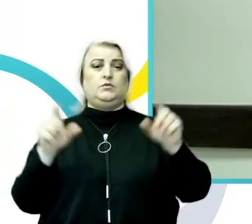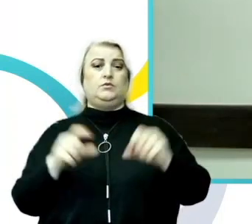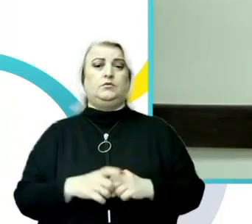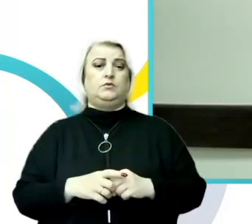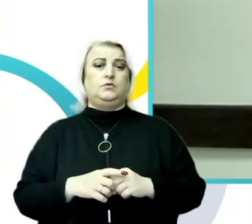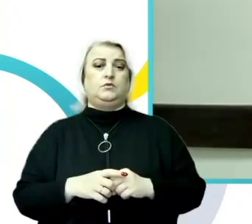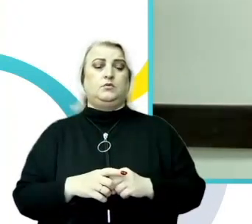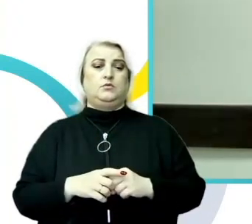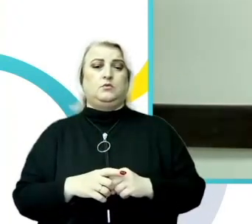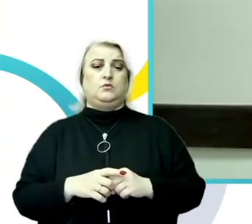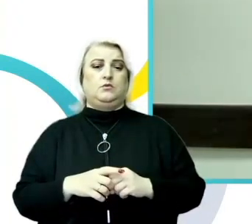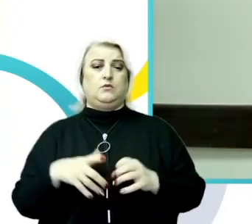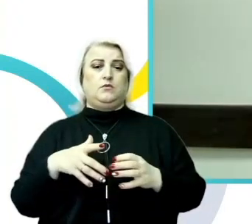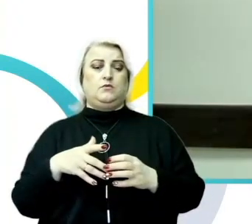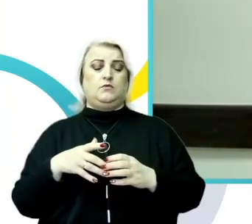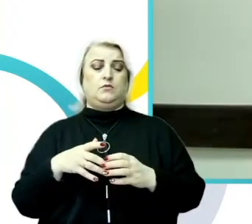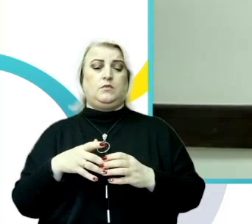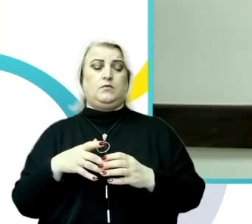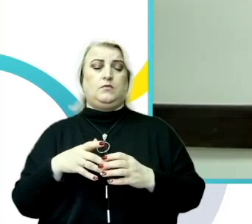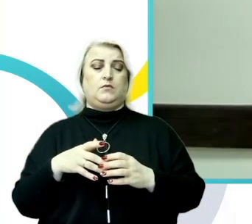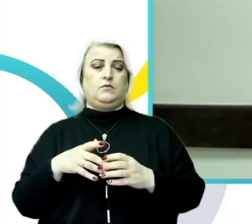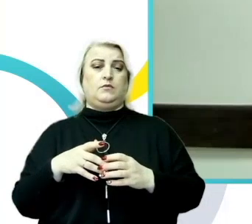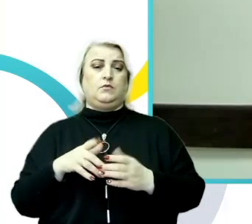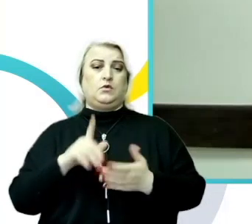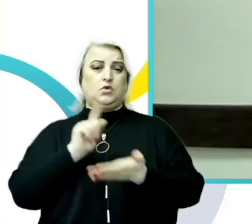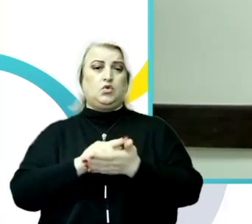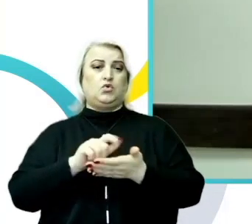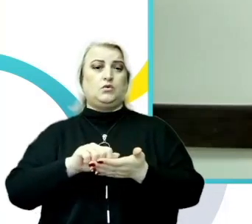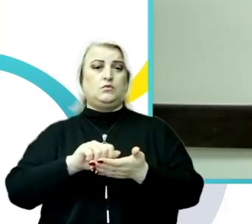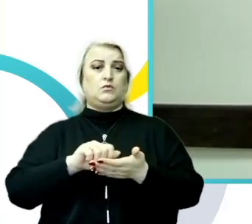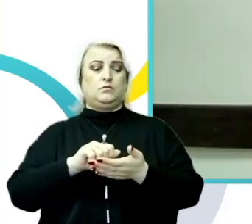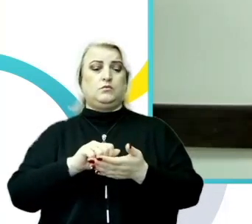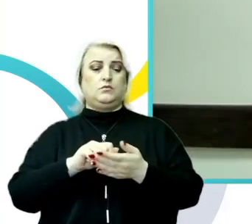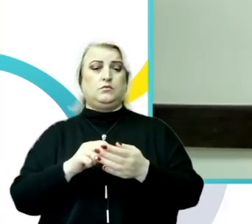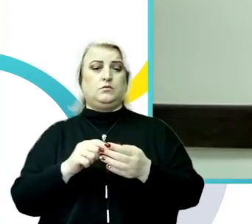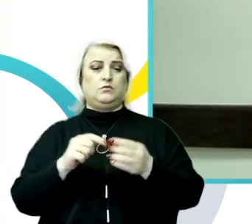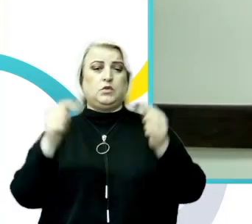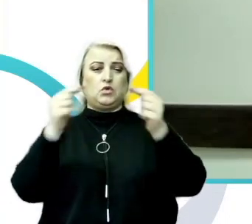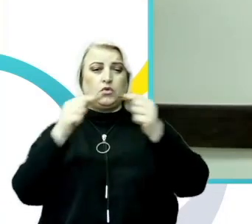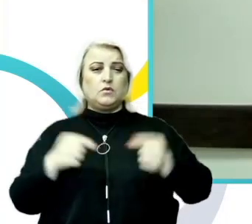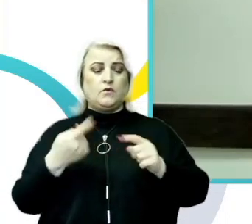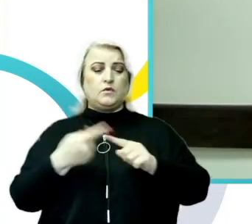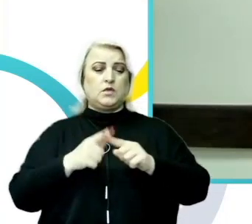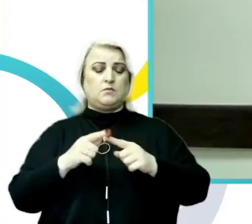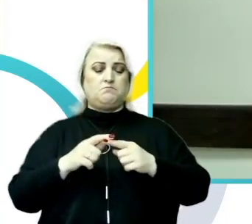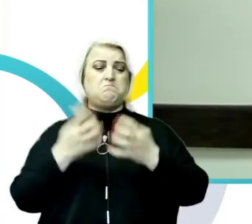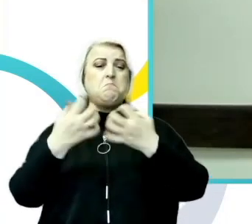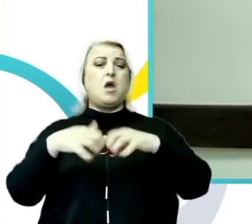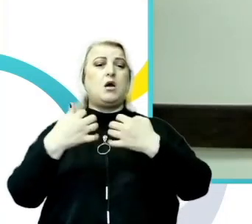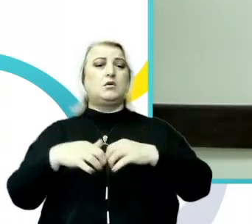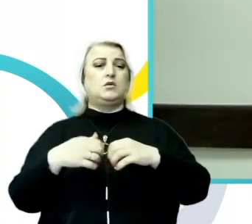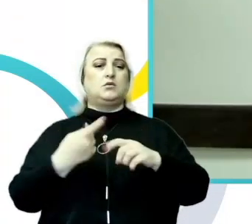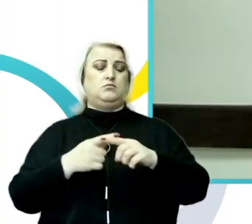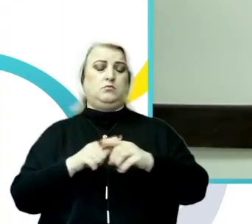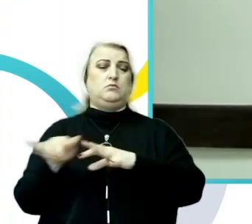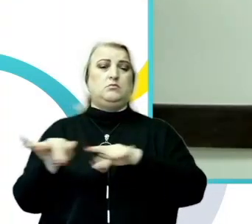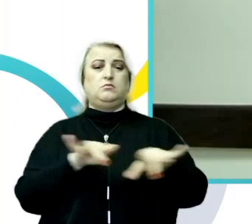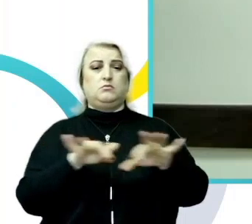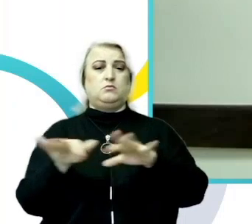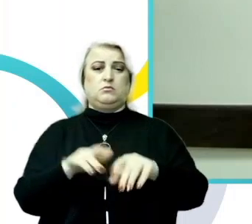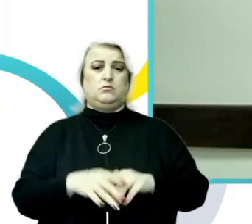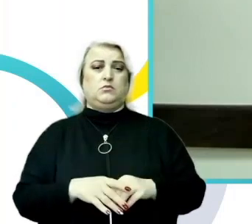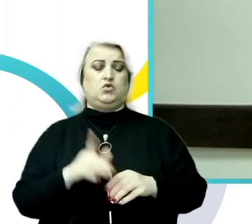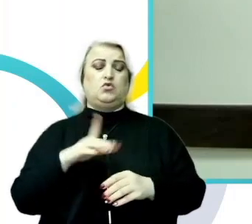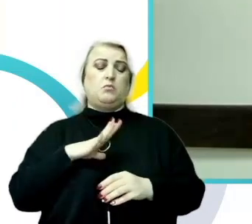prevederile Codul Educației să adopte acel mecanism clar despre care vorbeam anterior, să aibă anumite